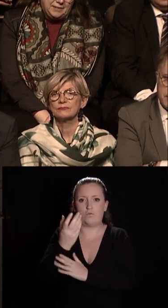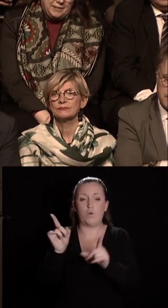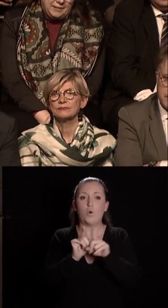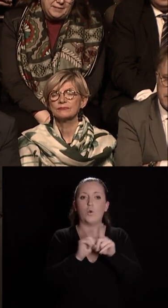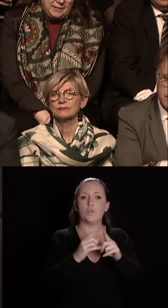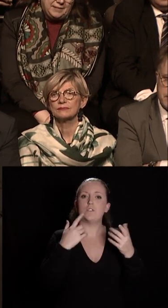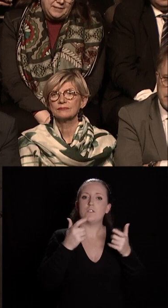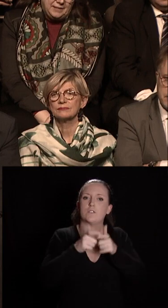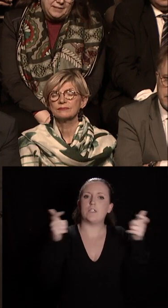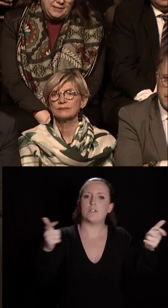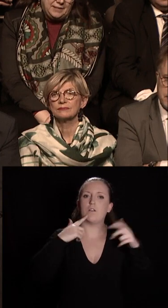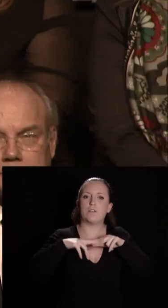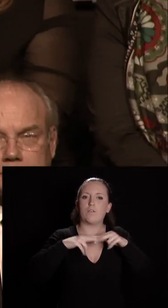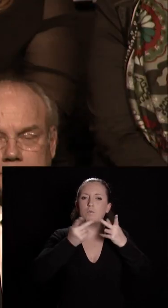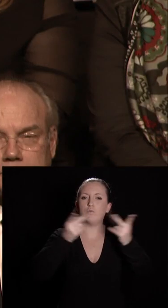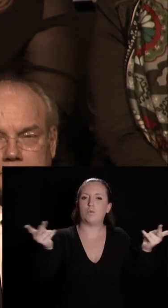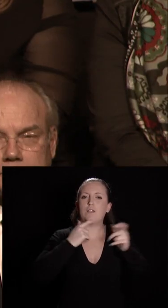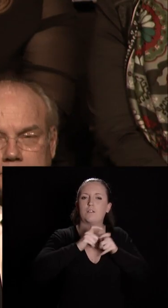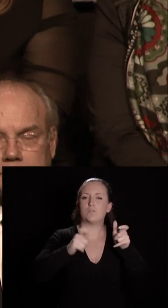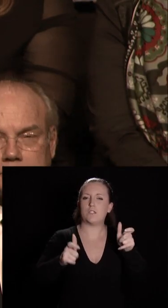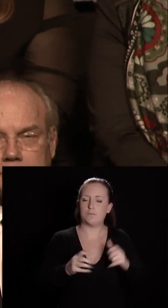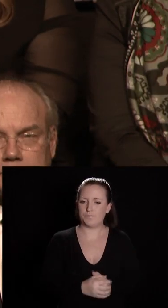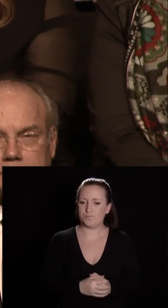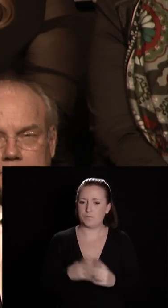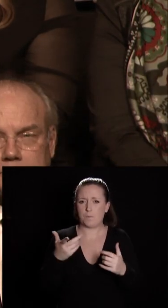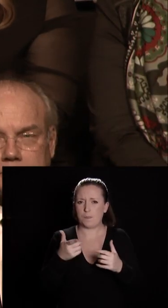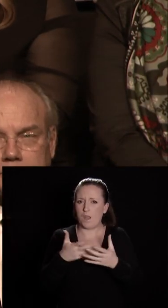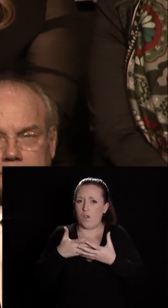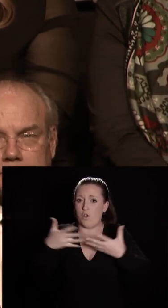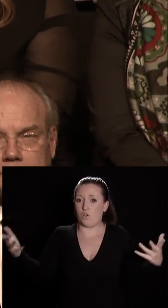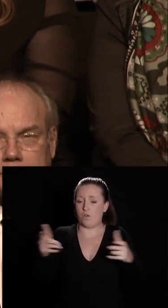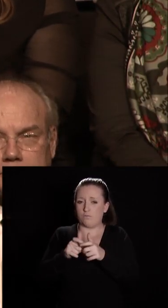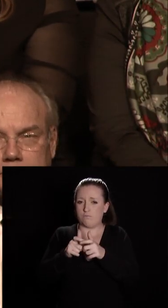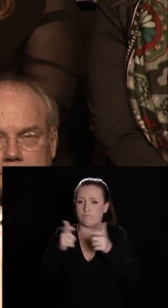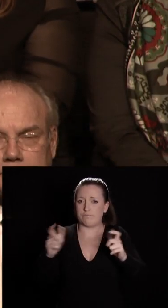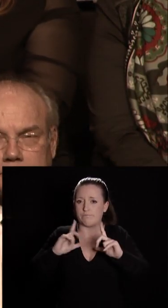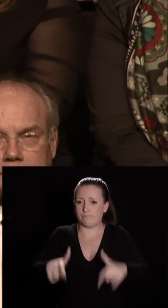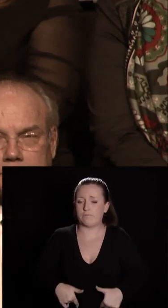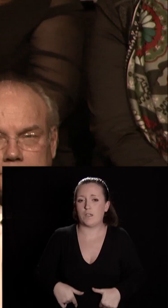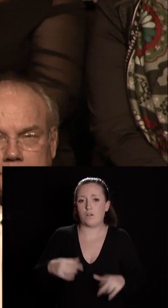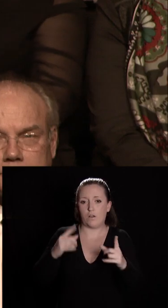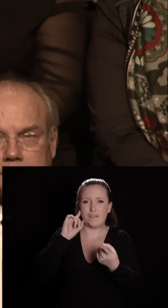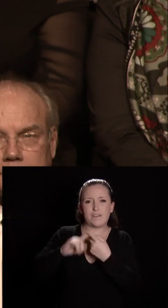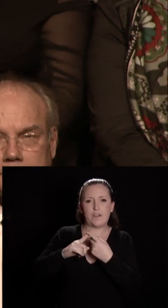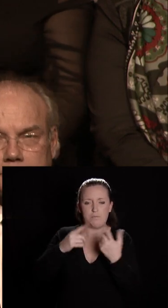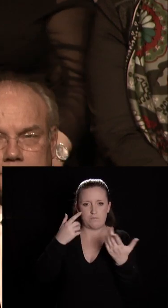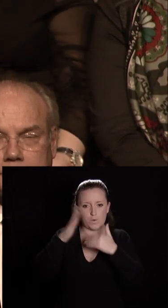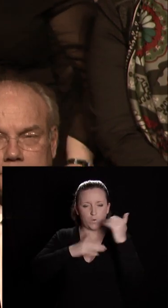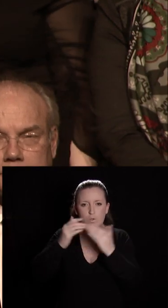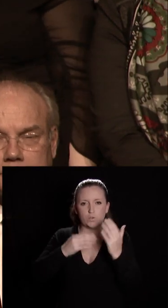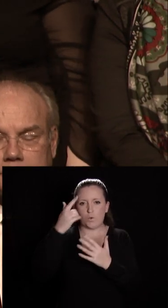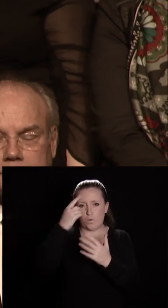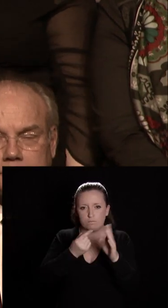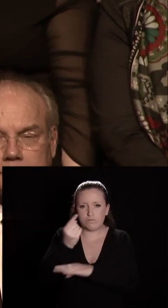publics du bâtiment et de l'industrie. Cette grande école d'ingénieurs spécialisée dans la construction durable, l'aménagement